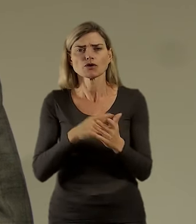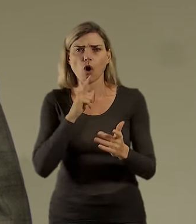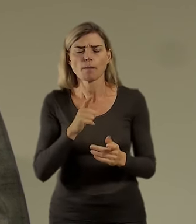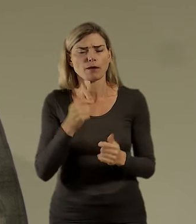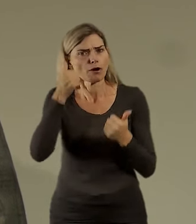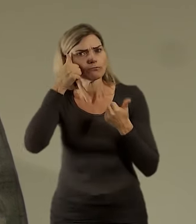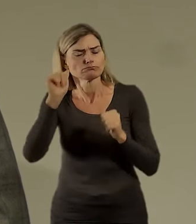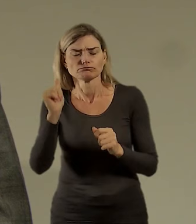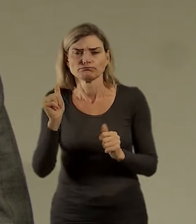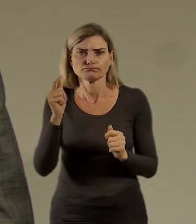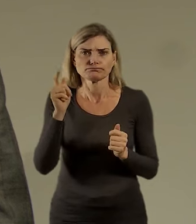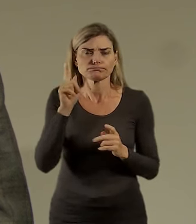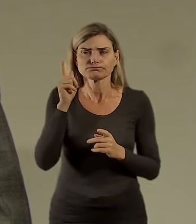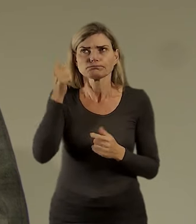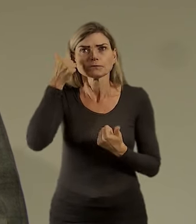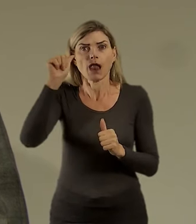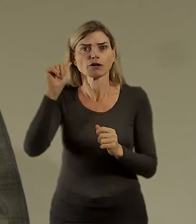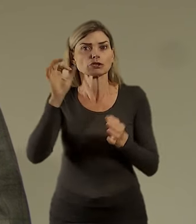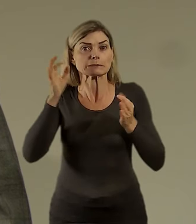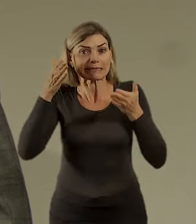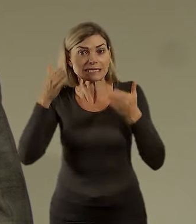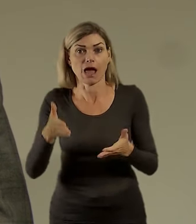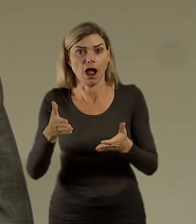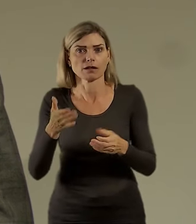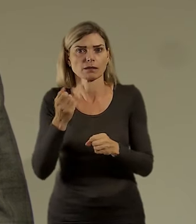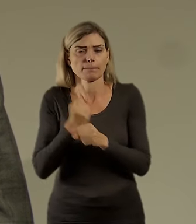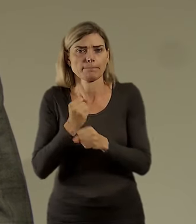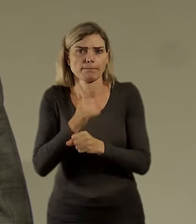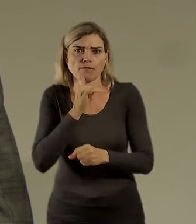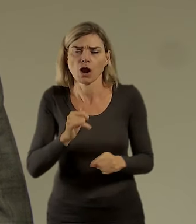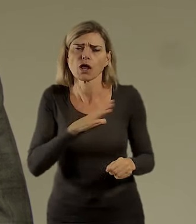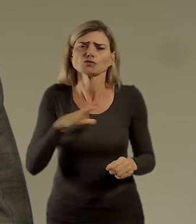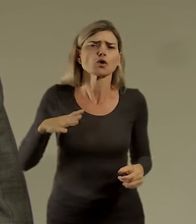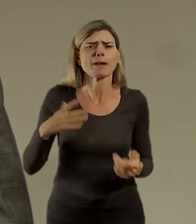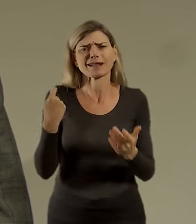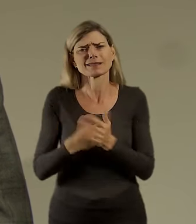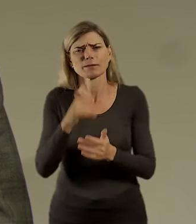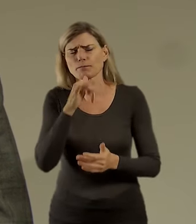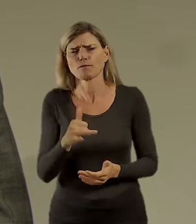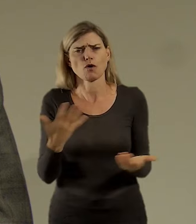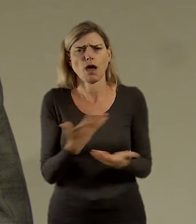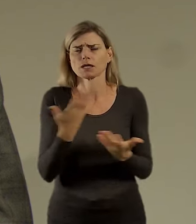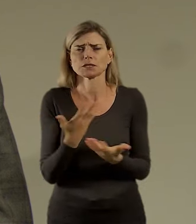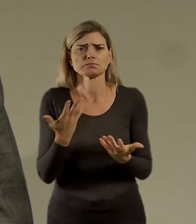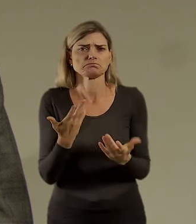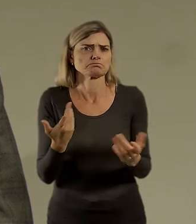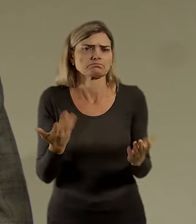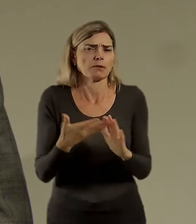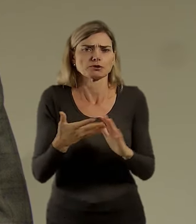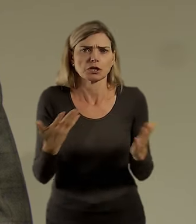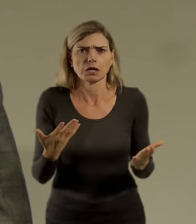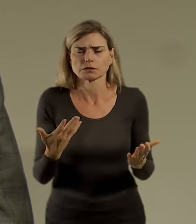prostě vždycky bude na zrovna opačným konci města, než on bydlí. Pokud se budeme bavit třeba o takovém